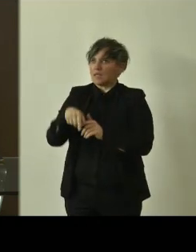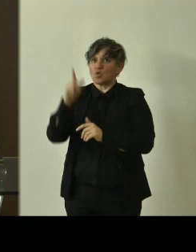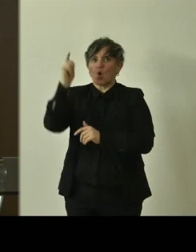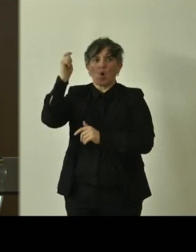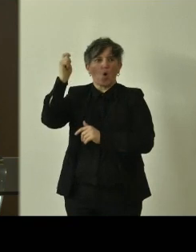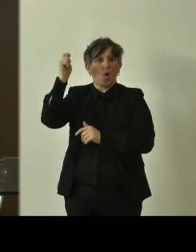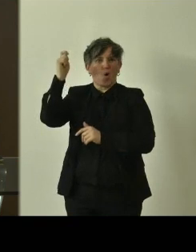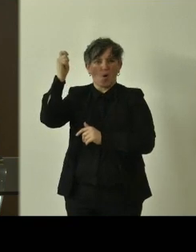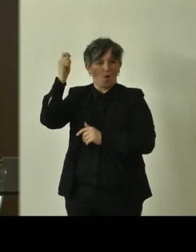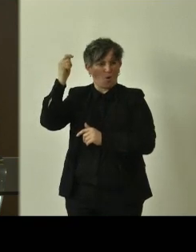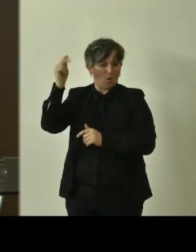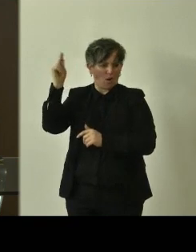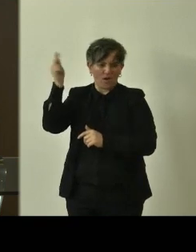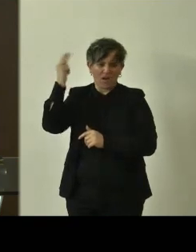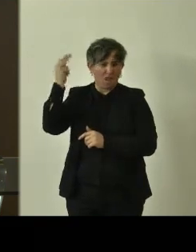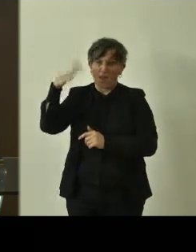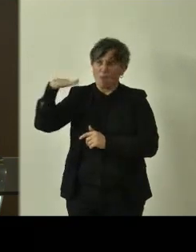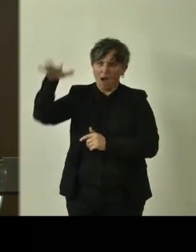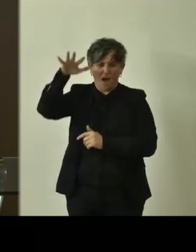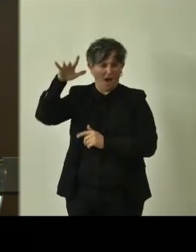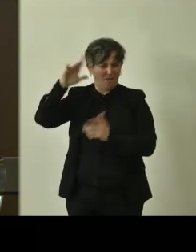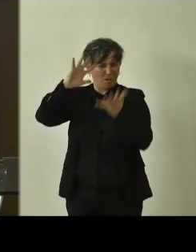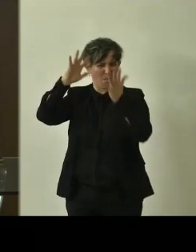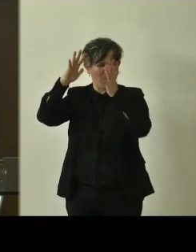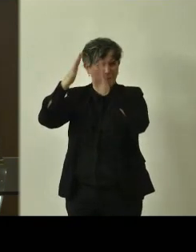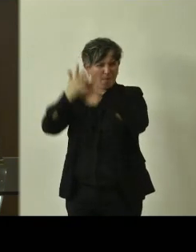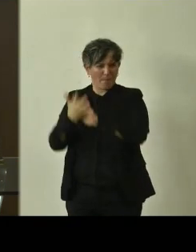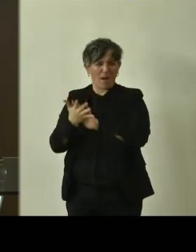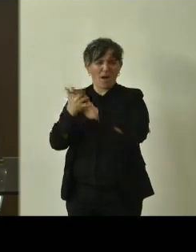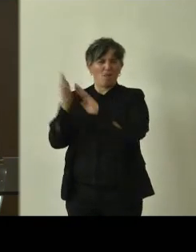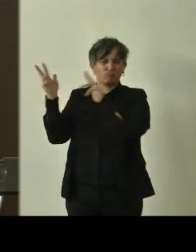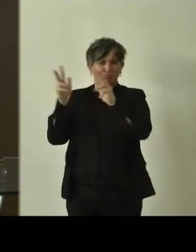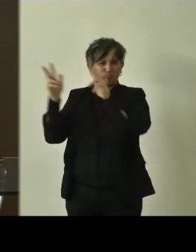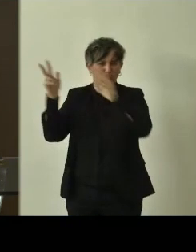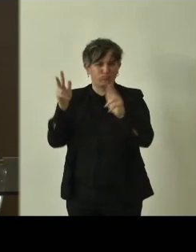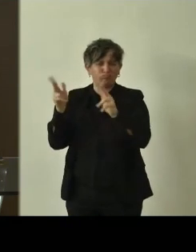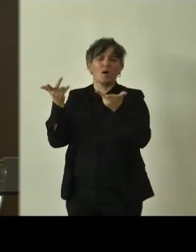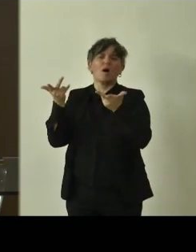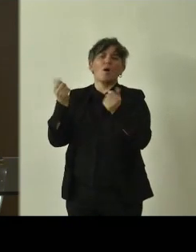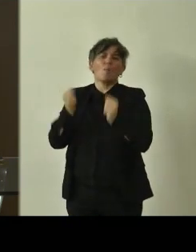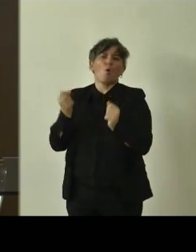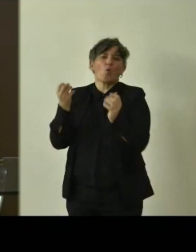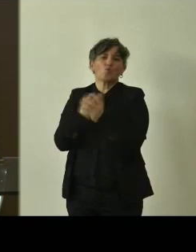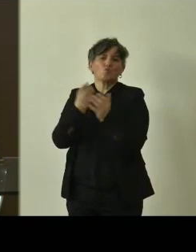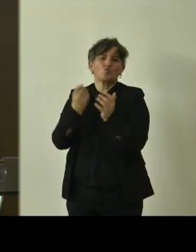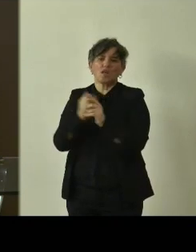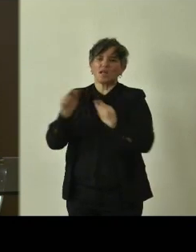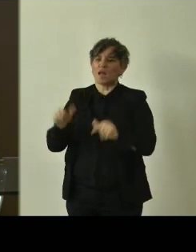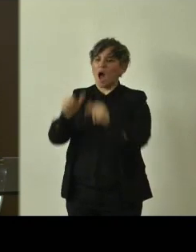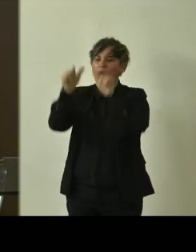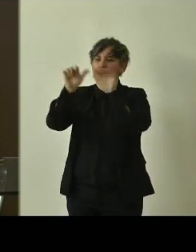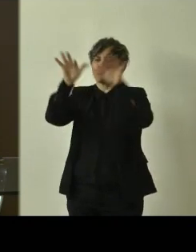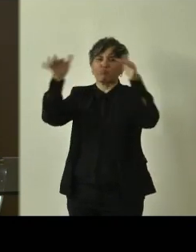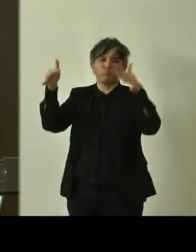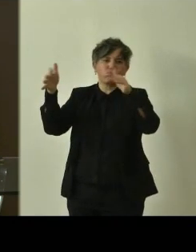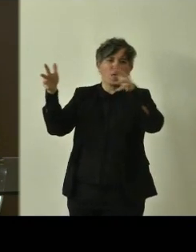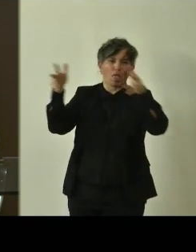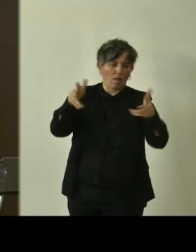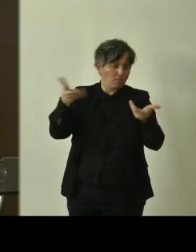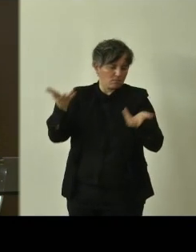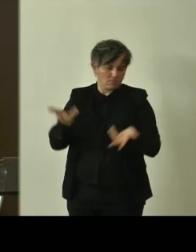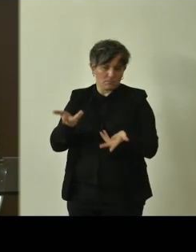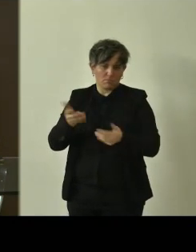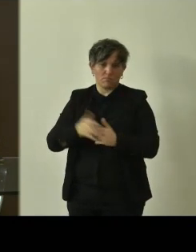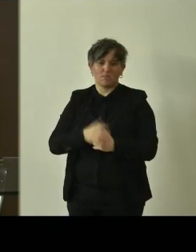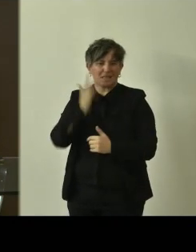climatici, con questi eventi meteorolici straordinari, troppo spesso capita che qualche parte si perda, cada. e